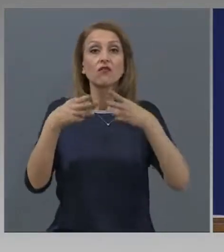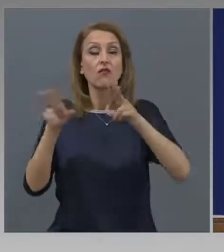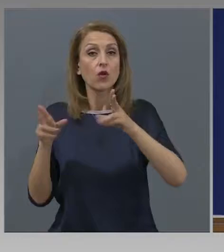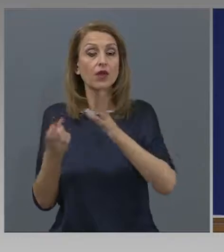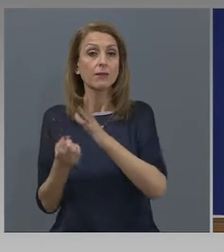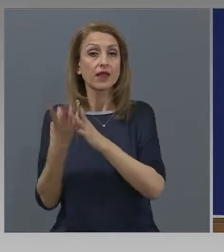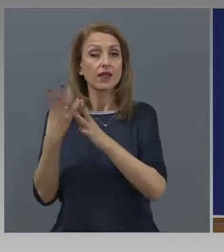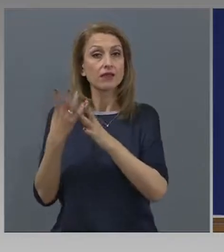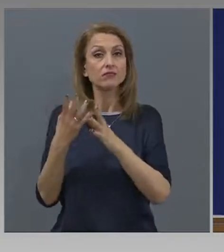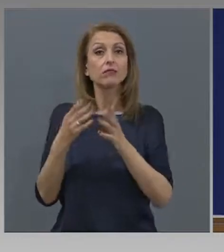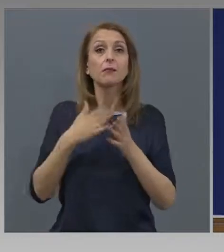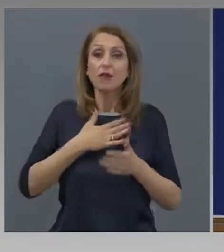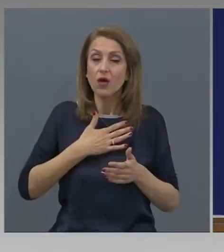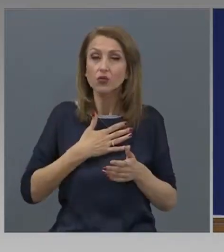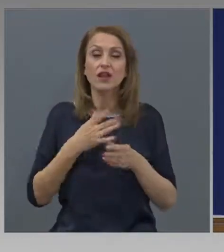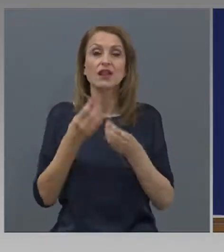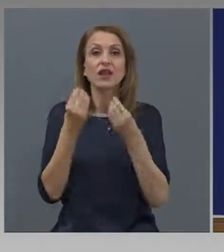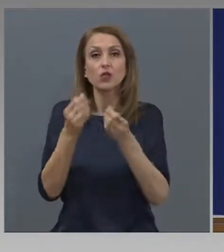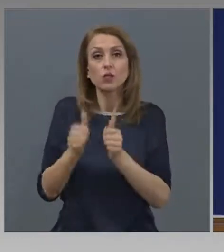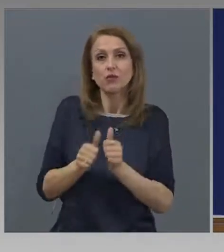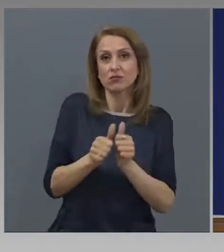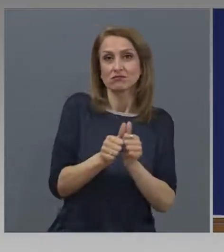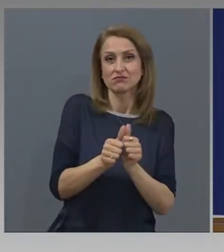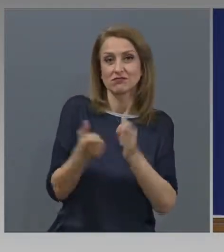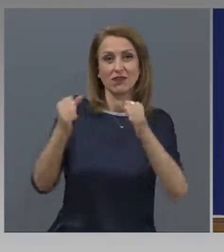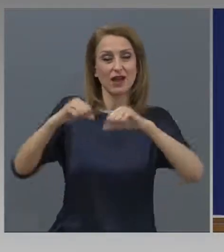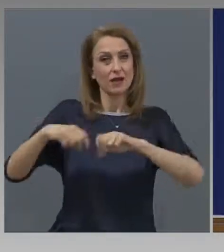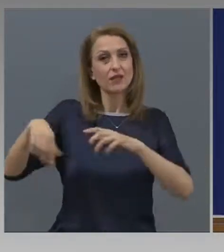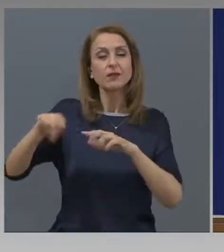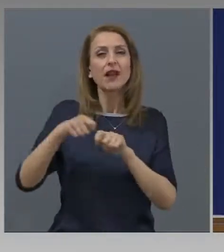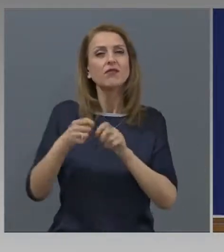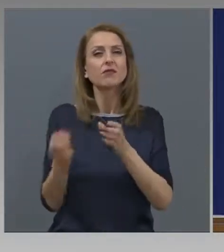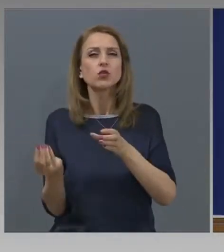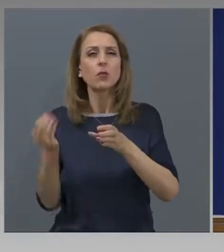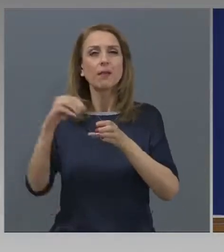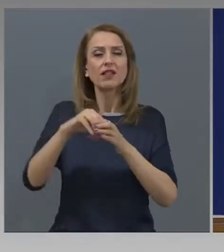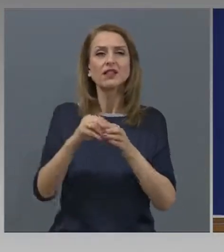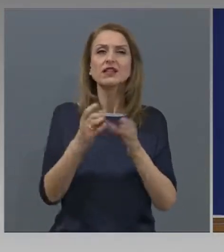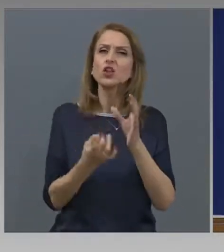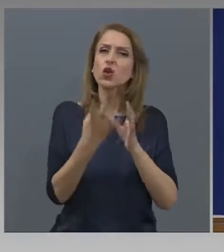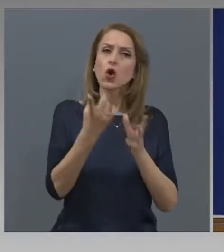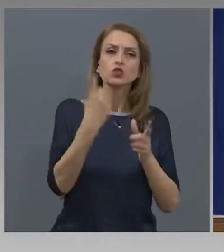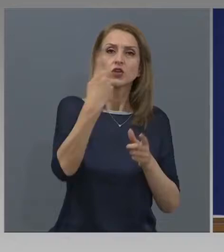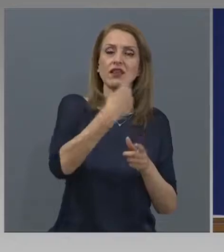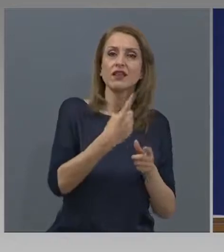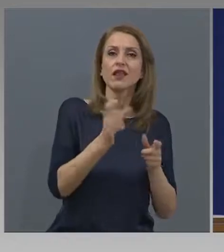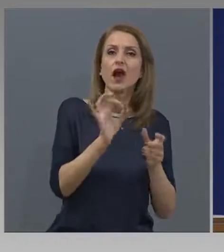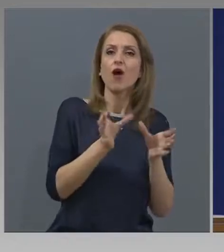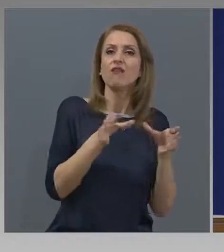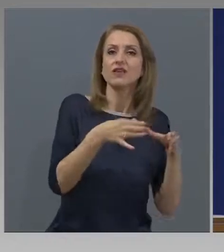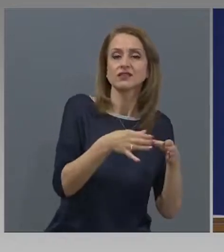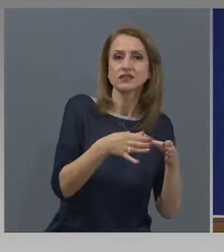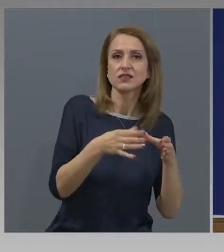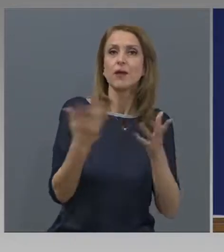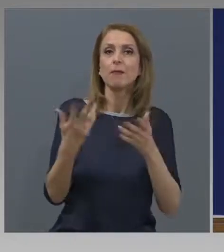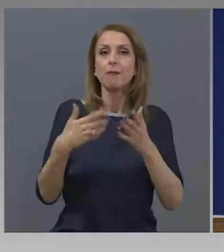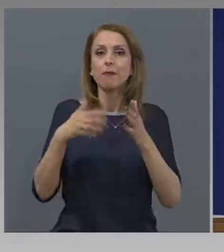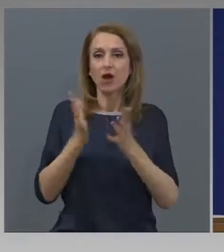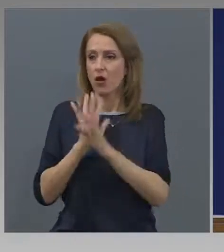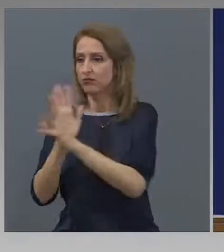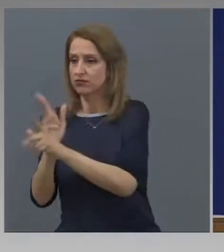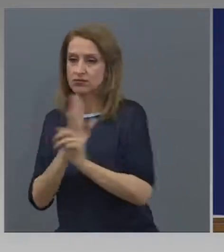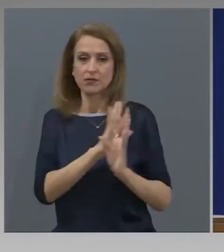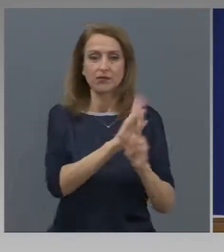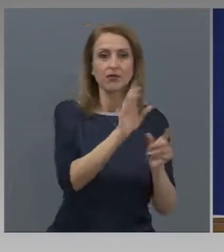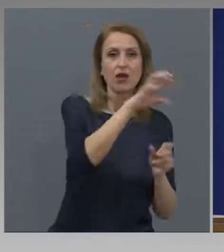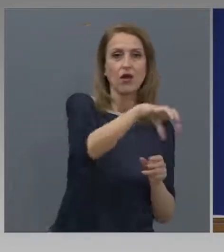сътрудничество с местните власти, открихме и допълнителни офиси, за да могат да се обслужват максимално бързо хората, които имат нужда